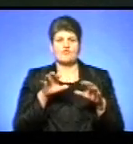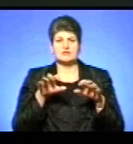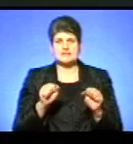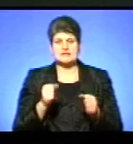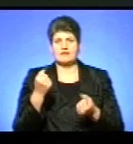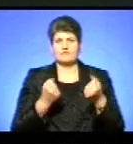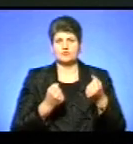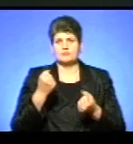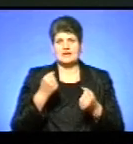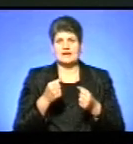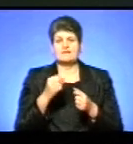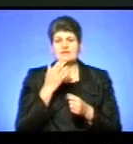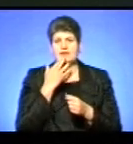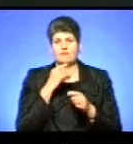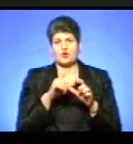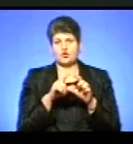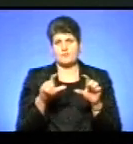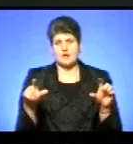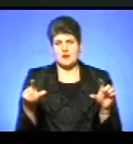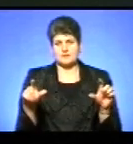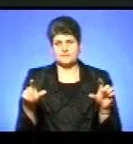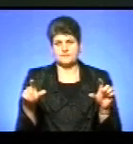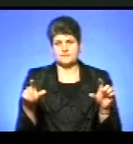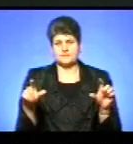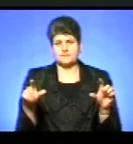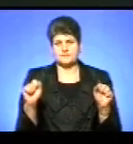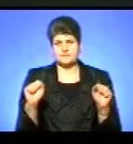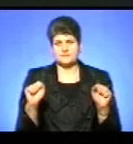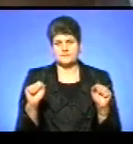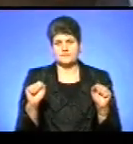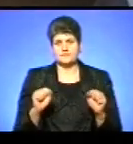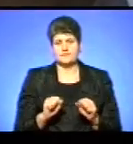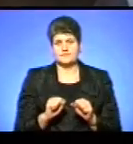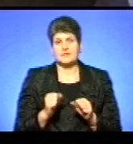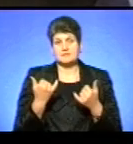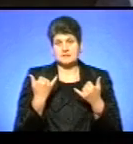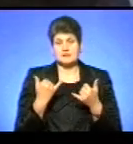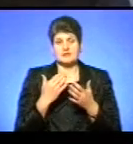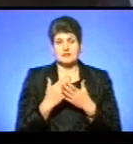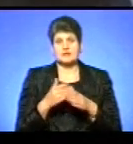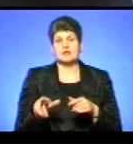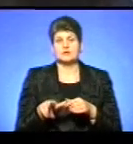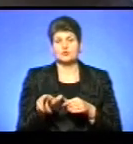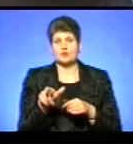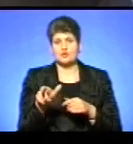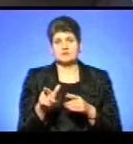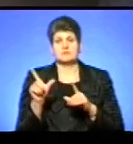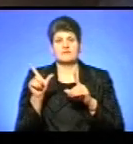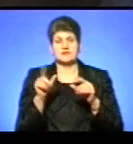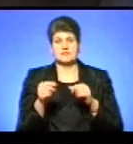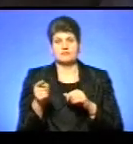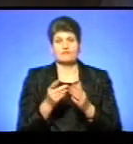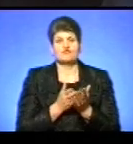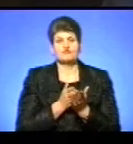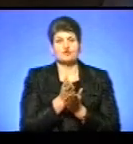Півгодини тому звіти повернулася наша кореспондентка Богдана Сарабун. Ми зараз знаходимося на дорозі при виїзді з Тернополя